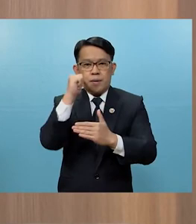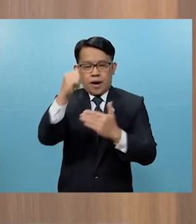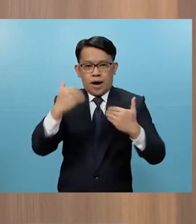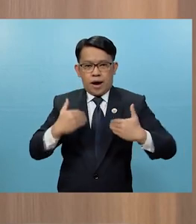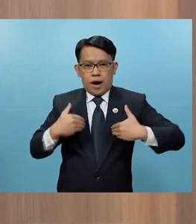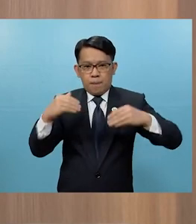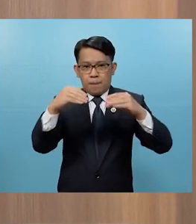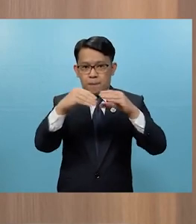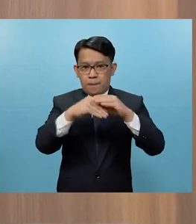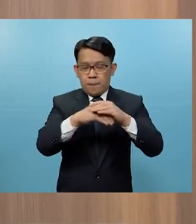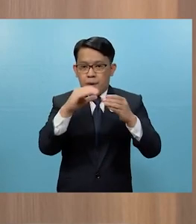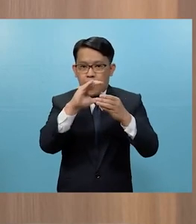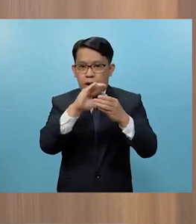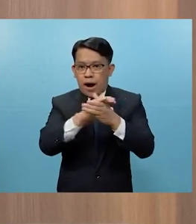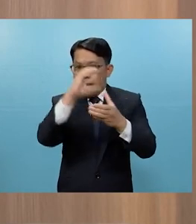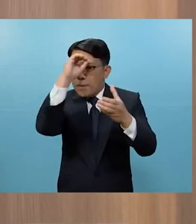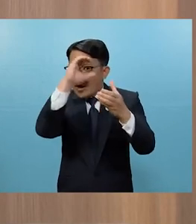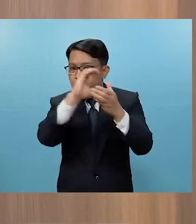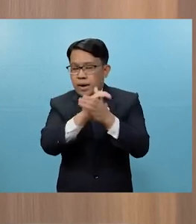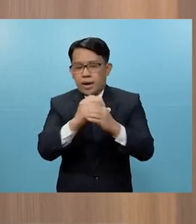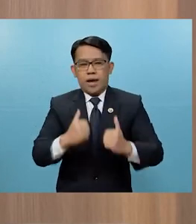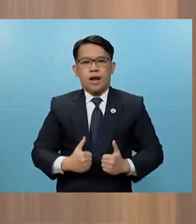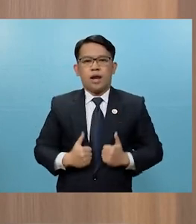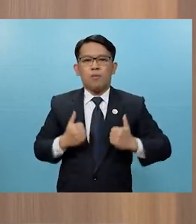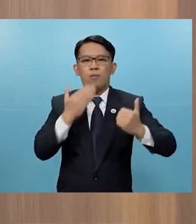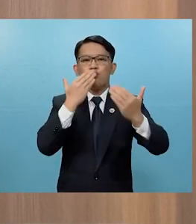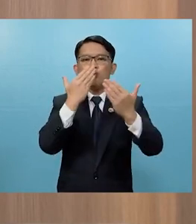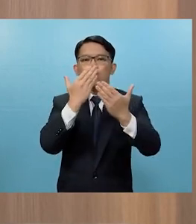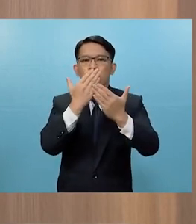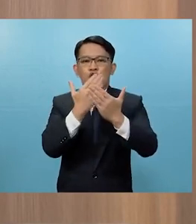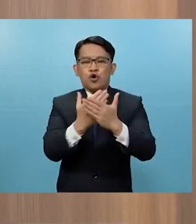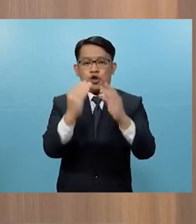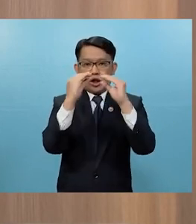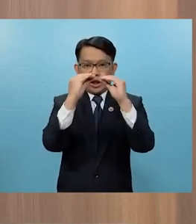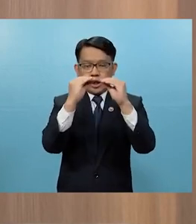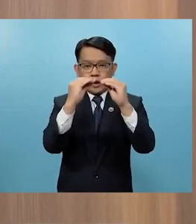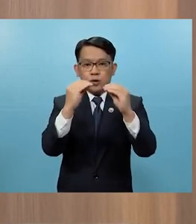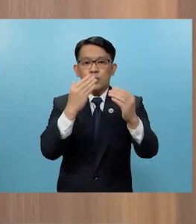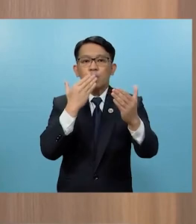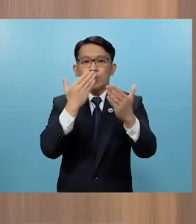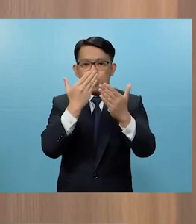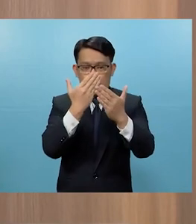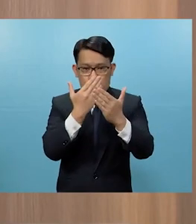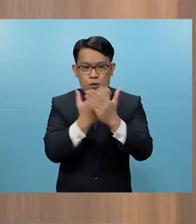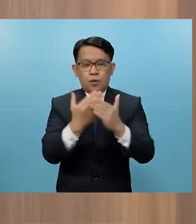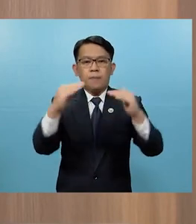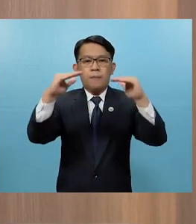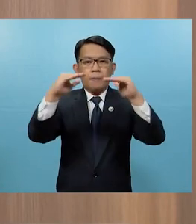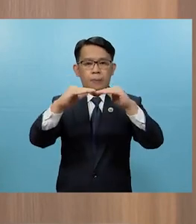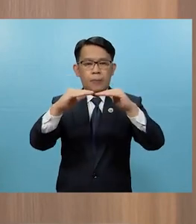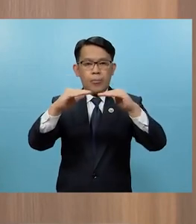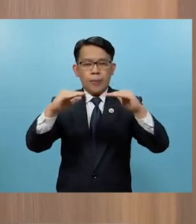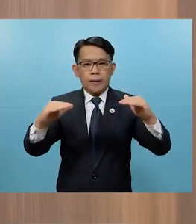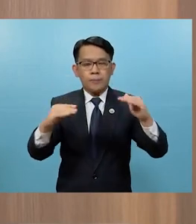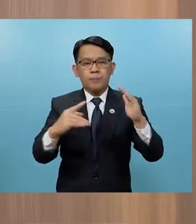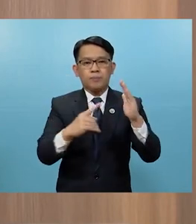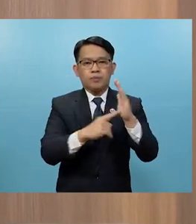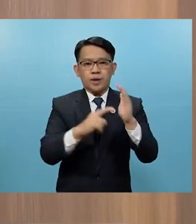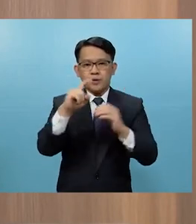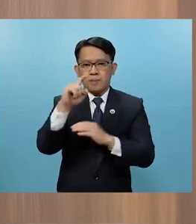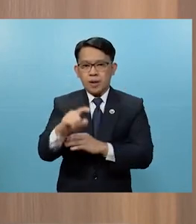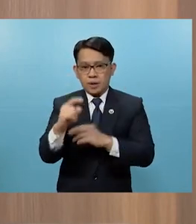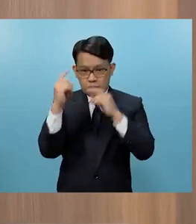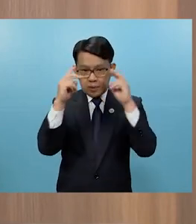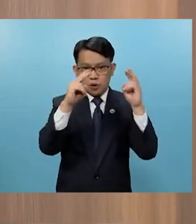asawa ay dapat po na mamuhay ng maayos at nagtuturong mabuti sa kanyang mga anak Ito po ang dapat